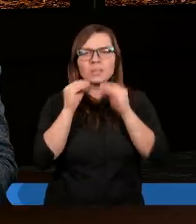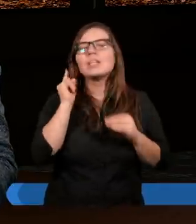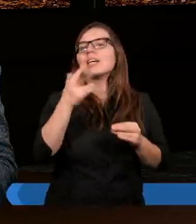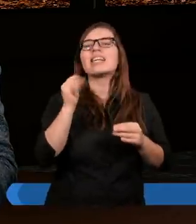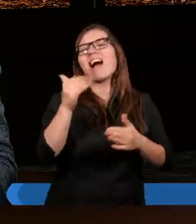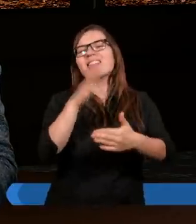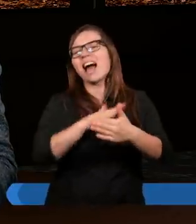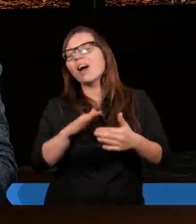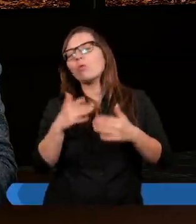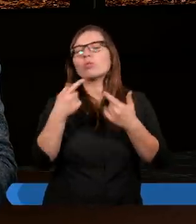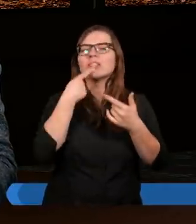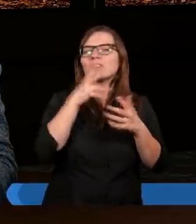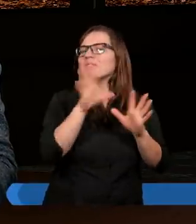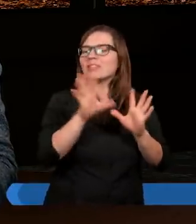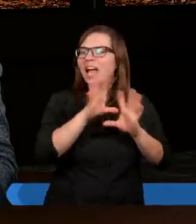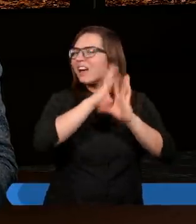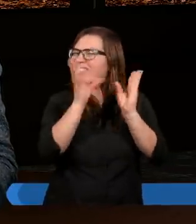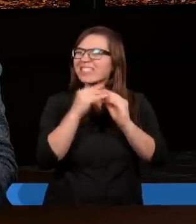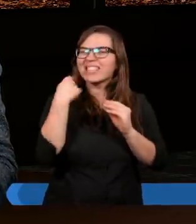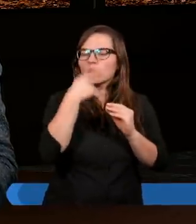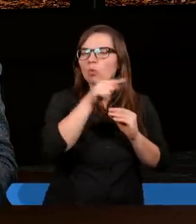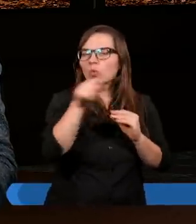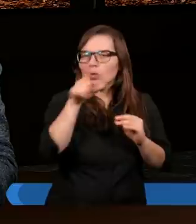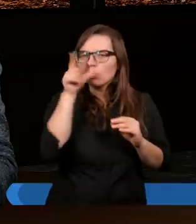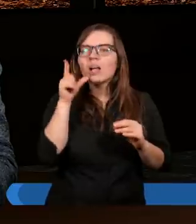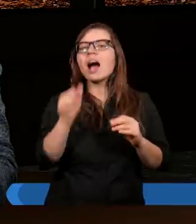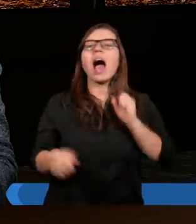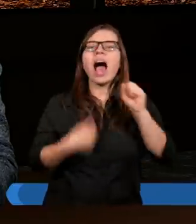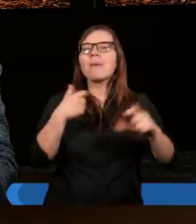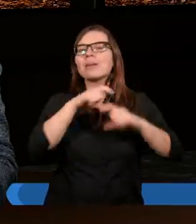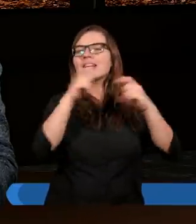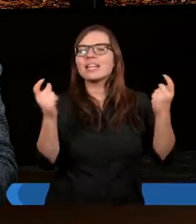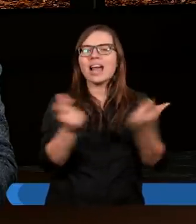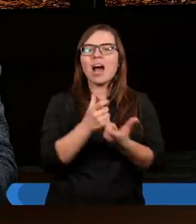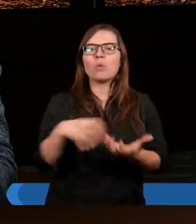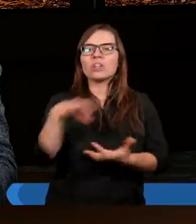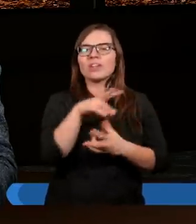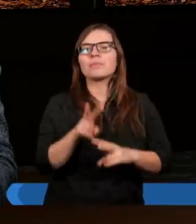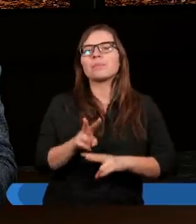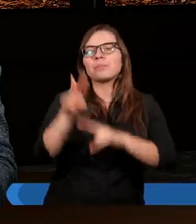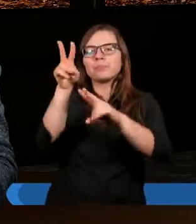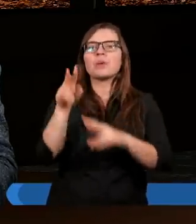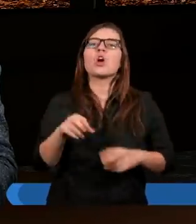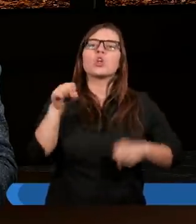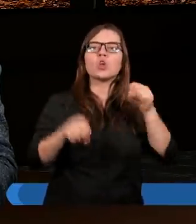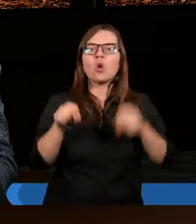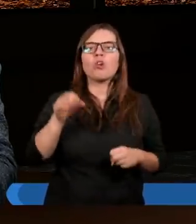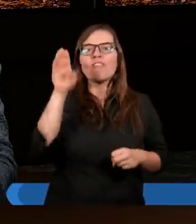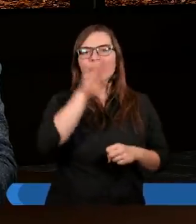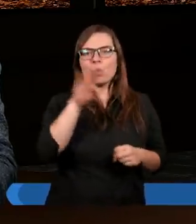jakiegoś tam narodu, tylko wszelkie usta, bo co? I aby cały świat podlegał sądowi Bożemu.